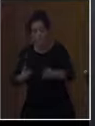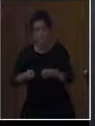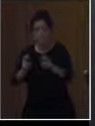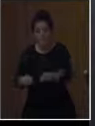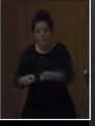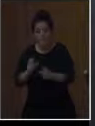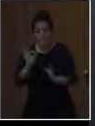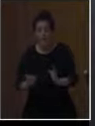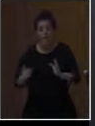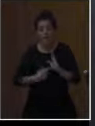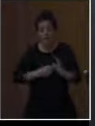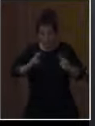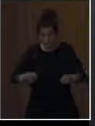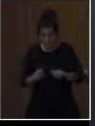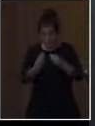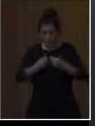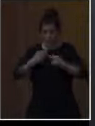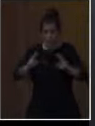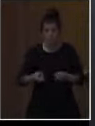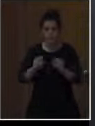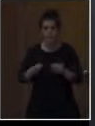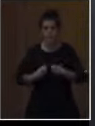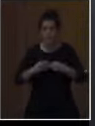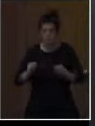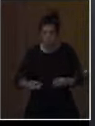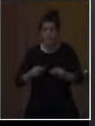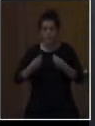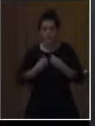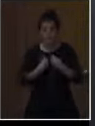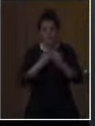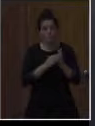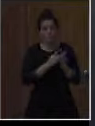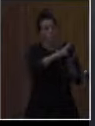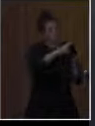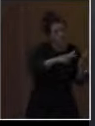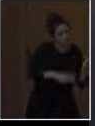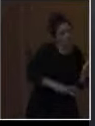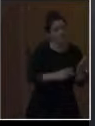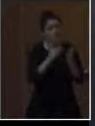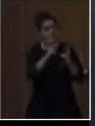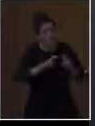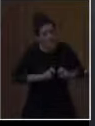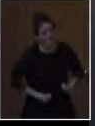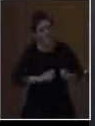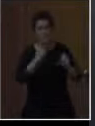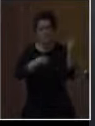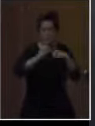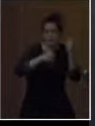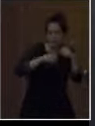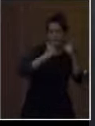προσφέρει στους μαθητές μας. Διάβασαν, ρώτησαν, μελέτησαν, προβληματίστηκαν, πειραματίστηκαν, συζήτησαν, διαφώνησαν,